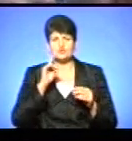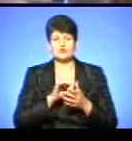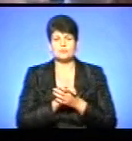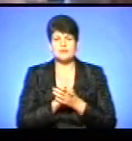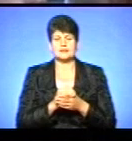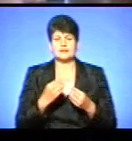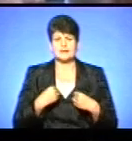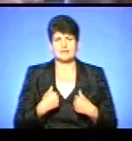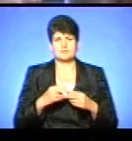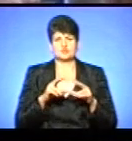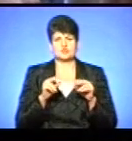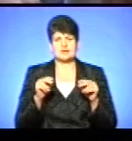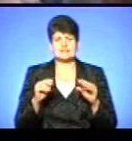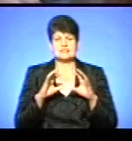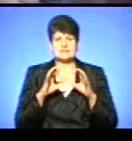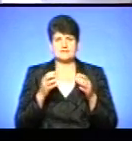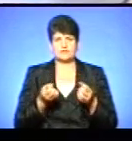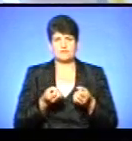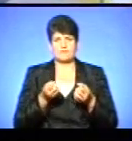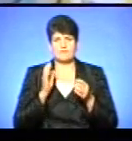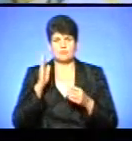нам це щастя, це світло у майбутнє».